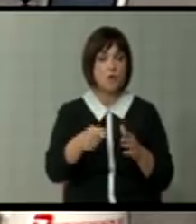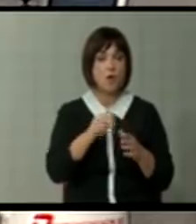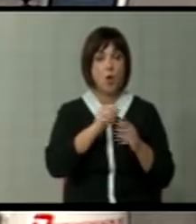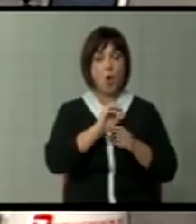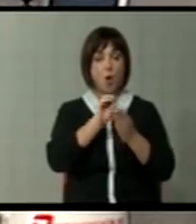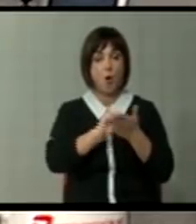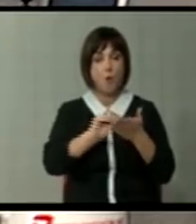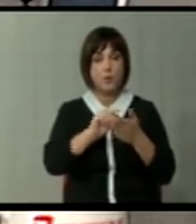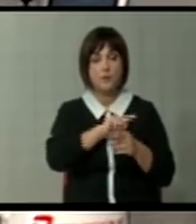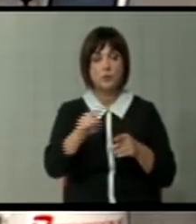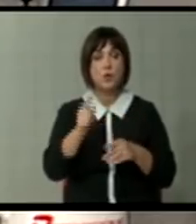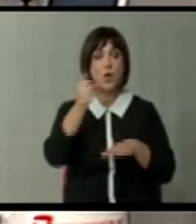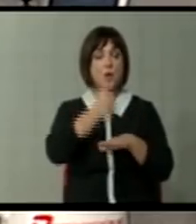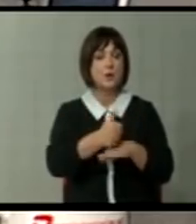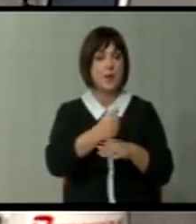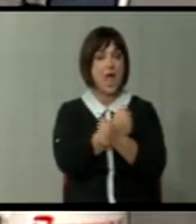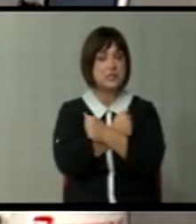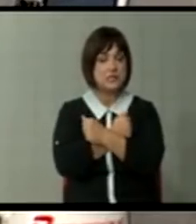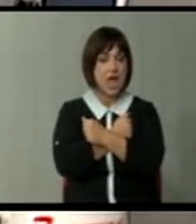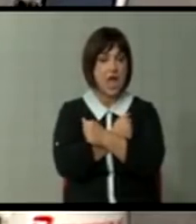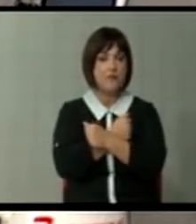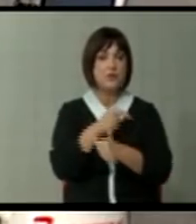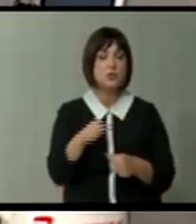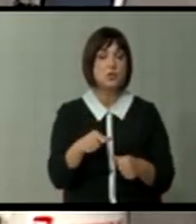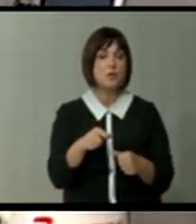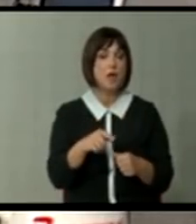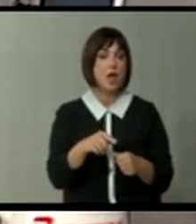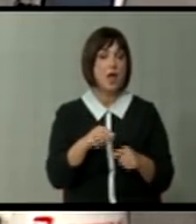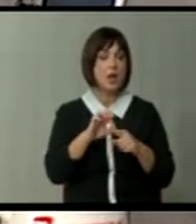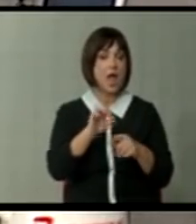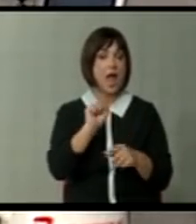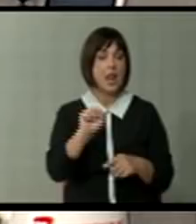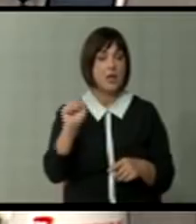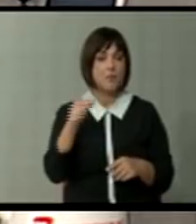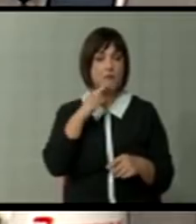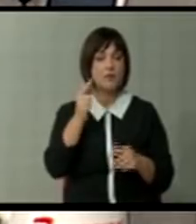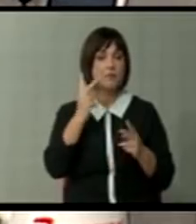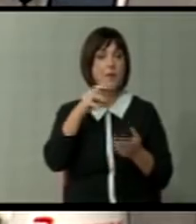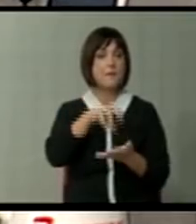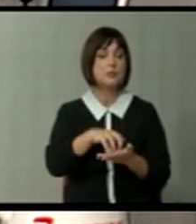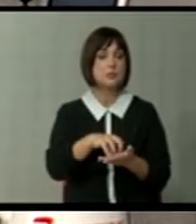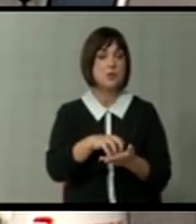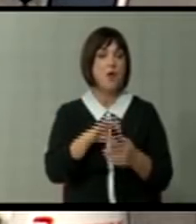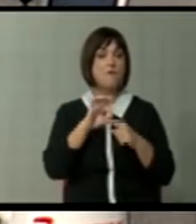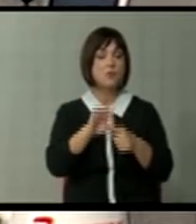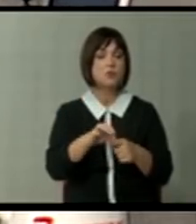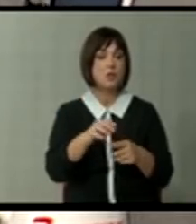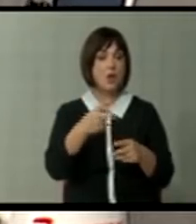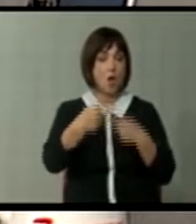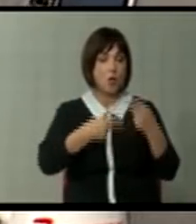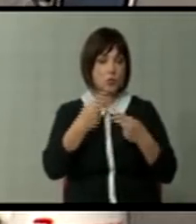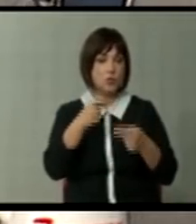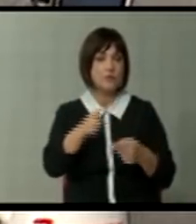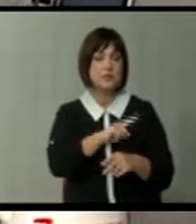објавено во писмо до премиерот Заев и до лидерот Али Ахмети. Вие сте на клучна позиција во овај момент. Водите ветинг од